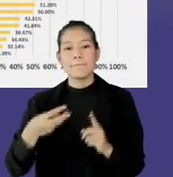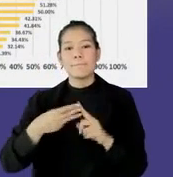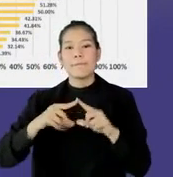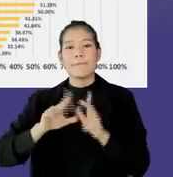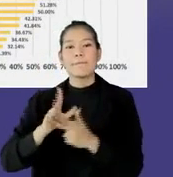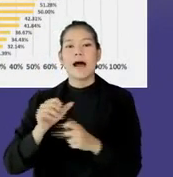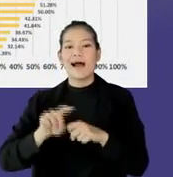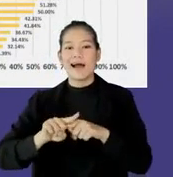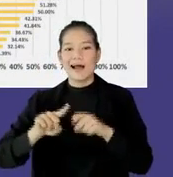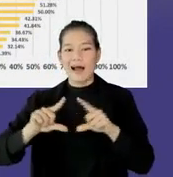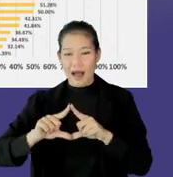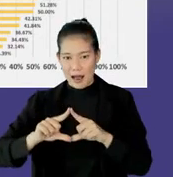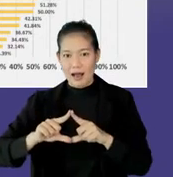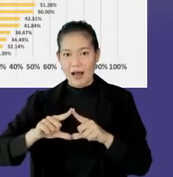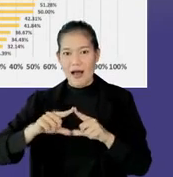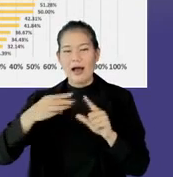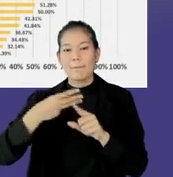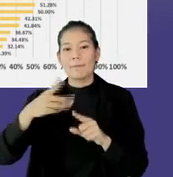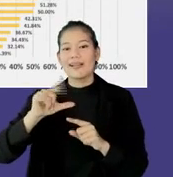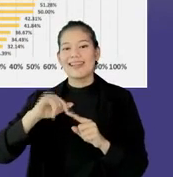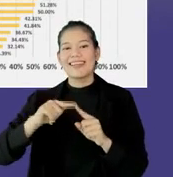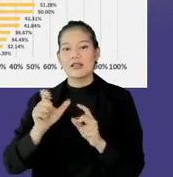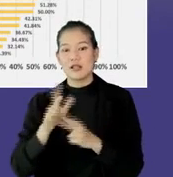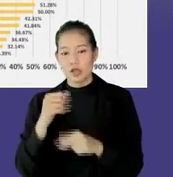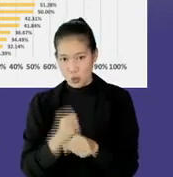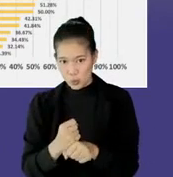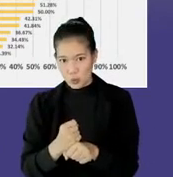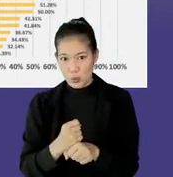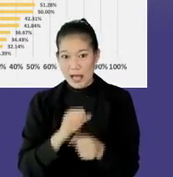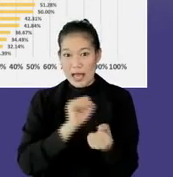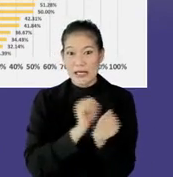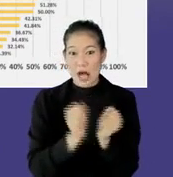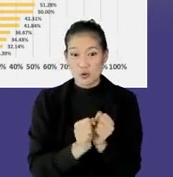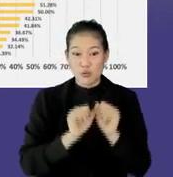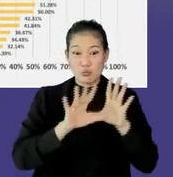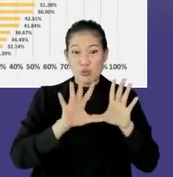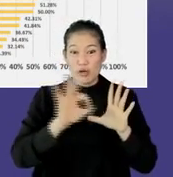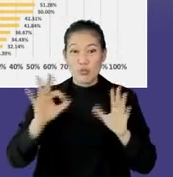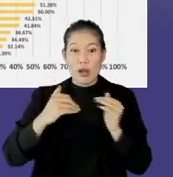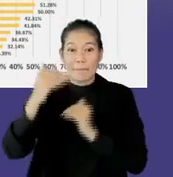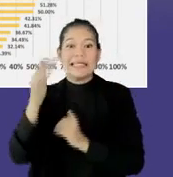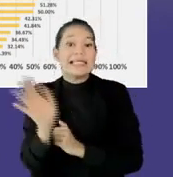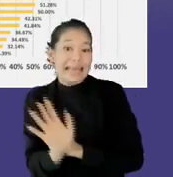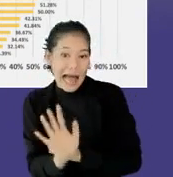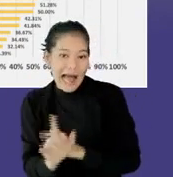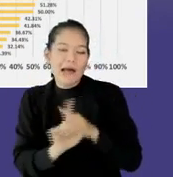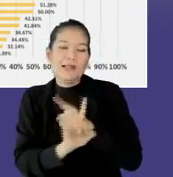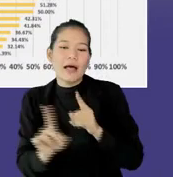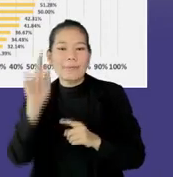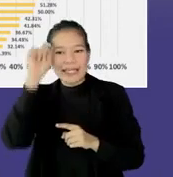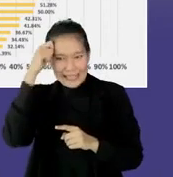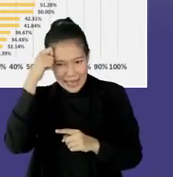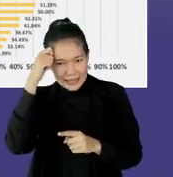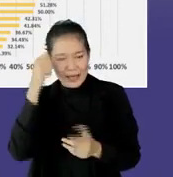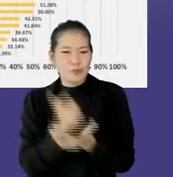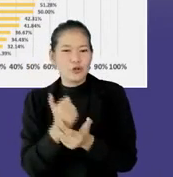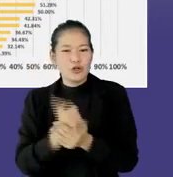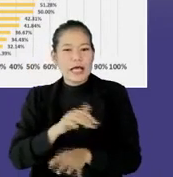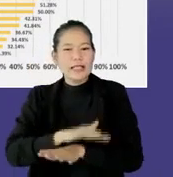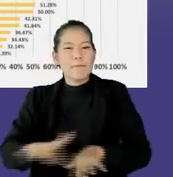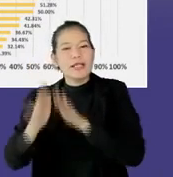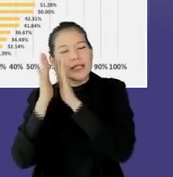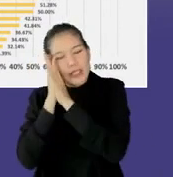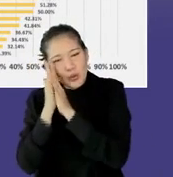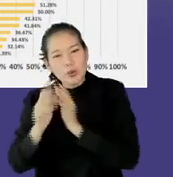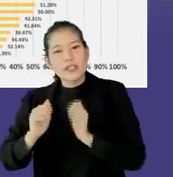Bangka Belitung, meskipun mungkin kenaikan jumlah kasusnya, tidak sebesar, lebih dari 10 ribu, tapi kita juga harus ingat, berapa kesempatan tidur yang